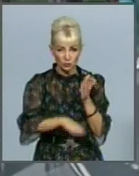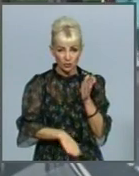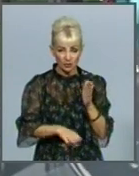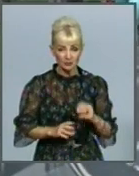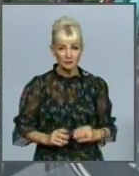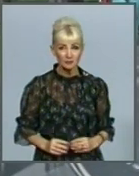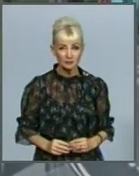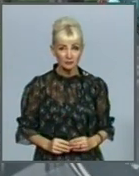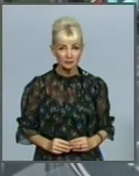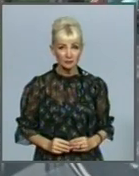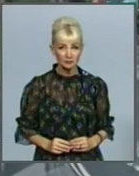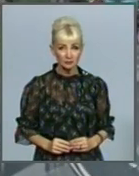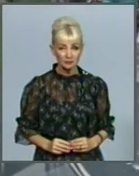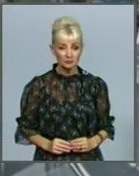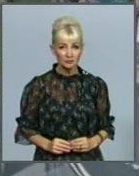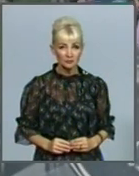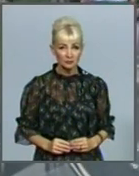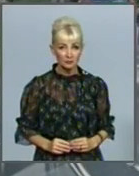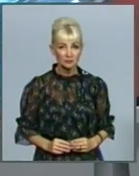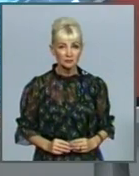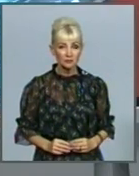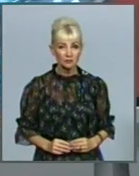Анжела Сушко, Євген Кличко, Харківські Звісті.